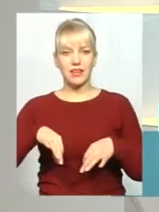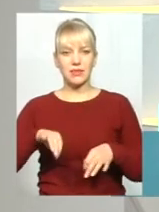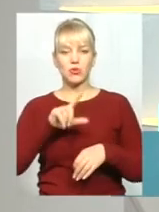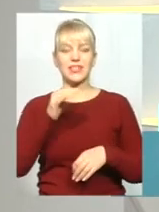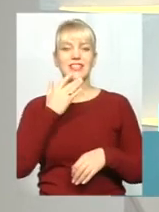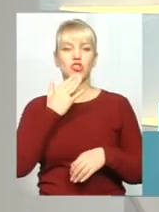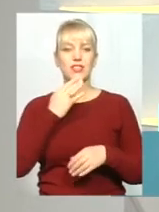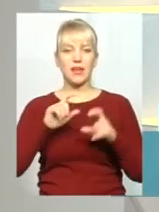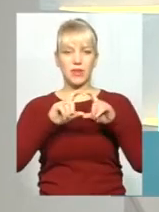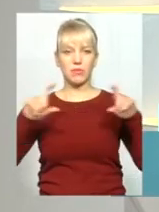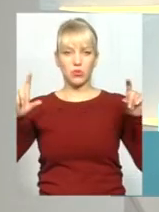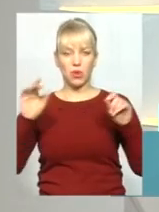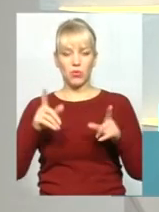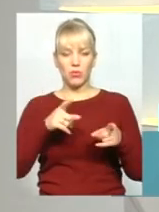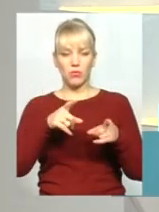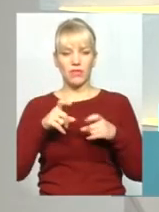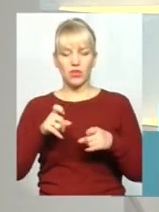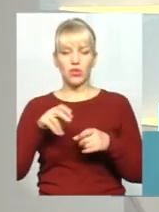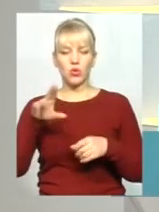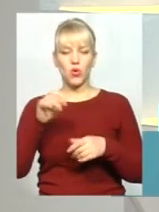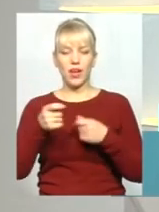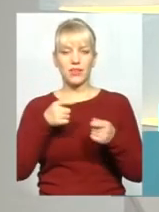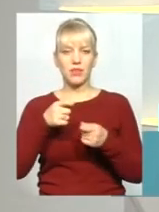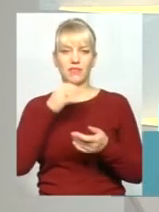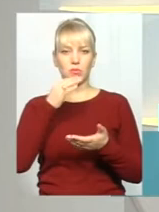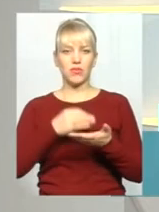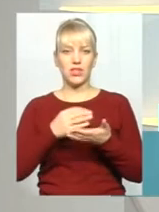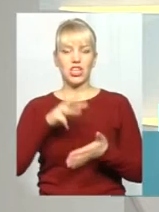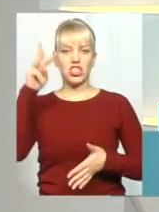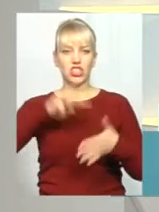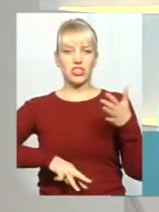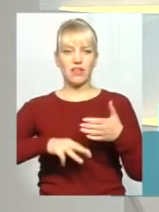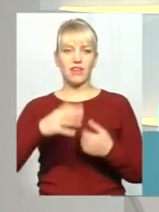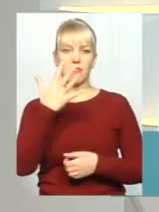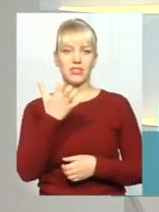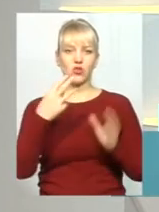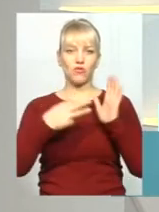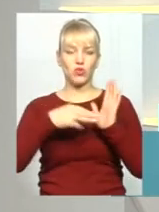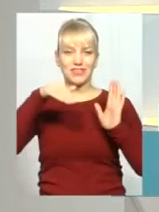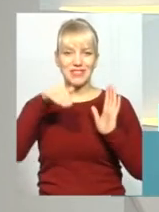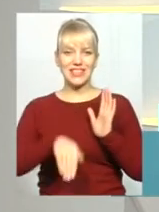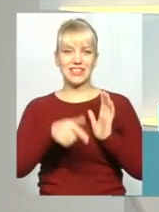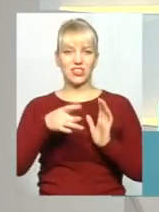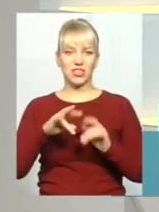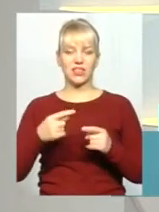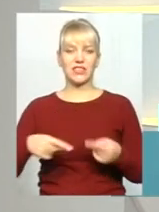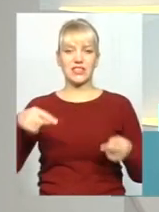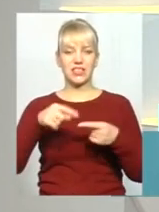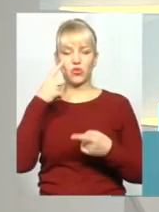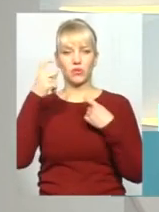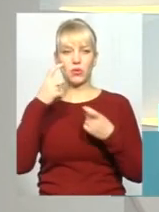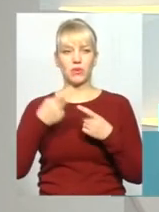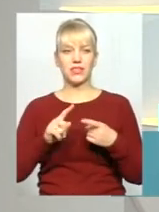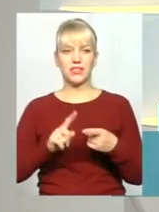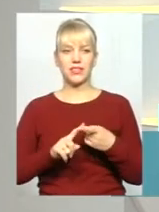притягнуто до адмінвідповідальності мешканця Хмельницького з накладанням штрафу в розмірі 508 тисяч гривень. Цитую, згідно з інформацією ГУ